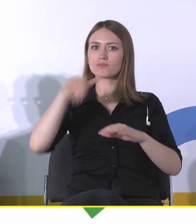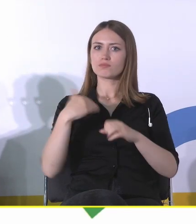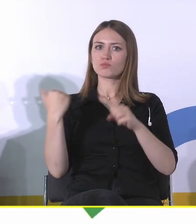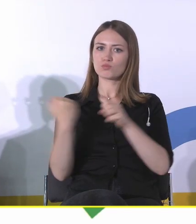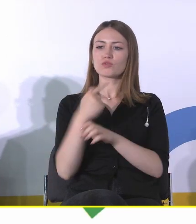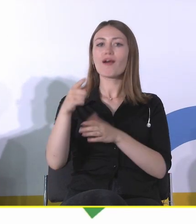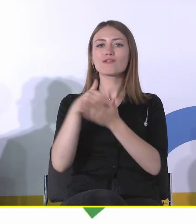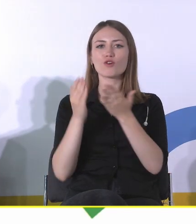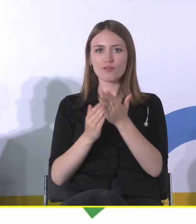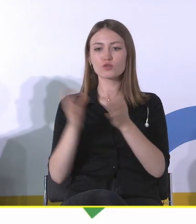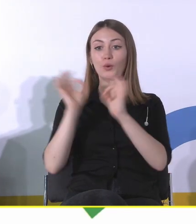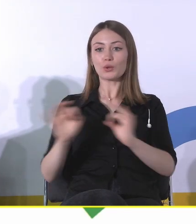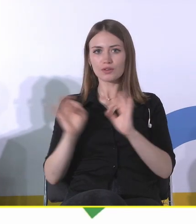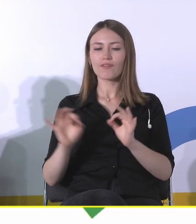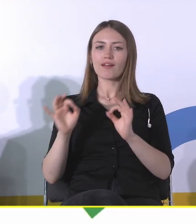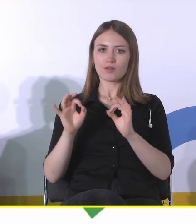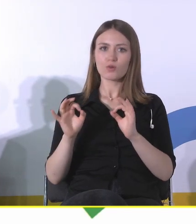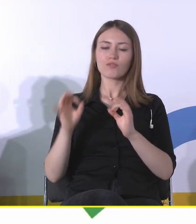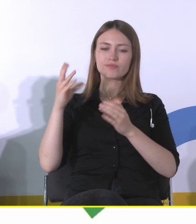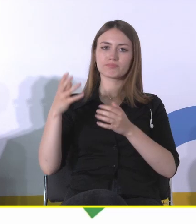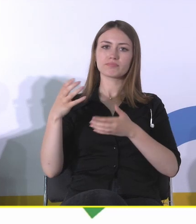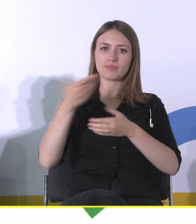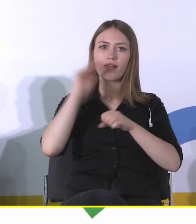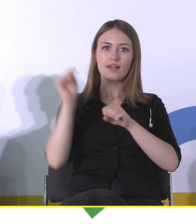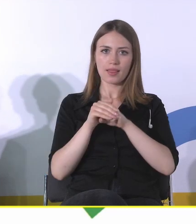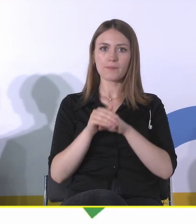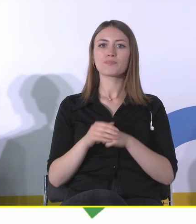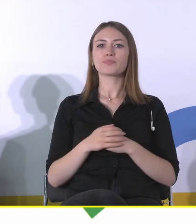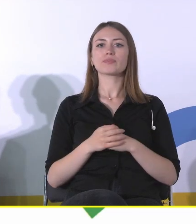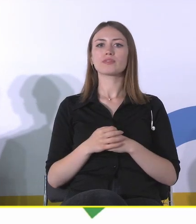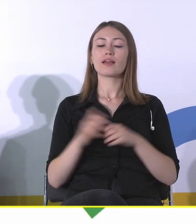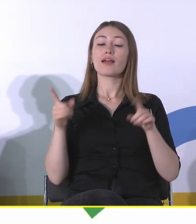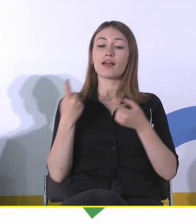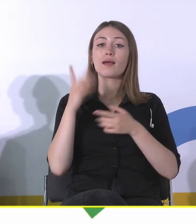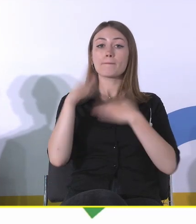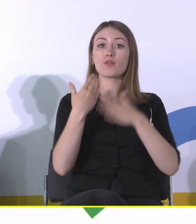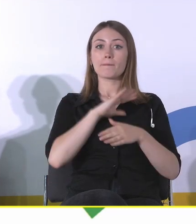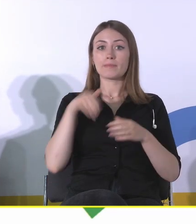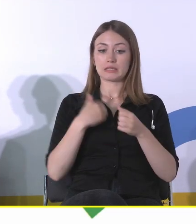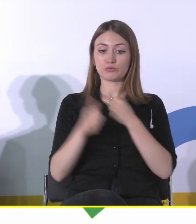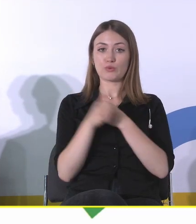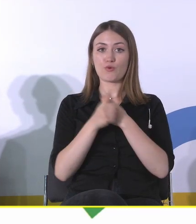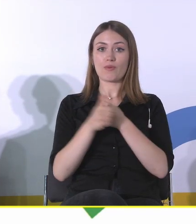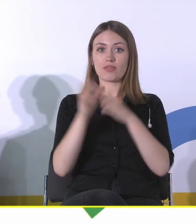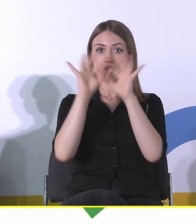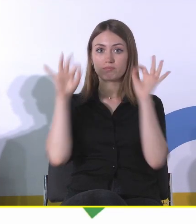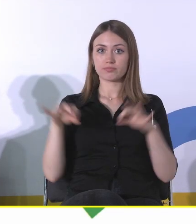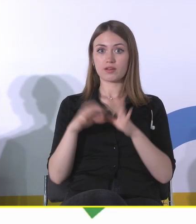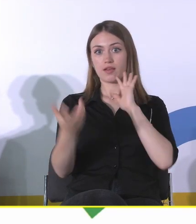konserwatorów, przez starostów. Natomiast jak się potem bierze te dokumenty i porównuje się do tego, co się może wydarzyć